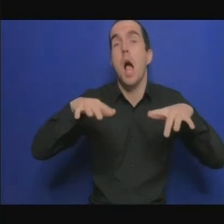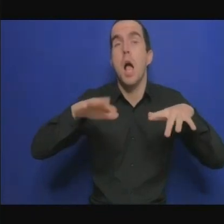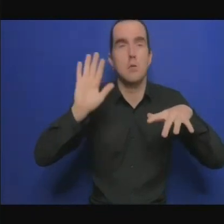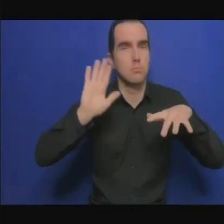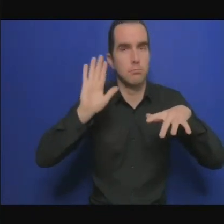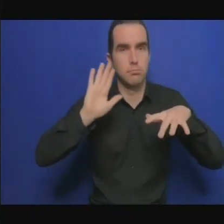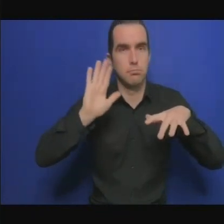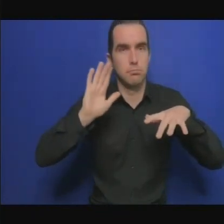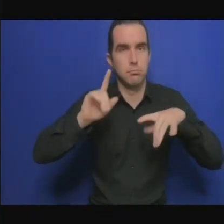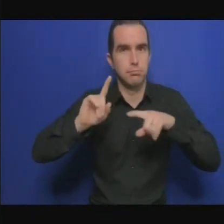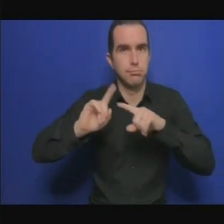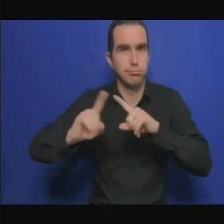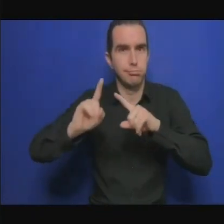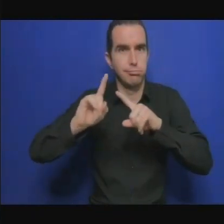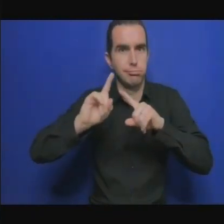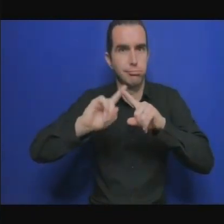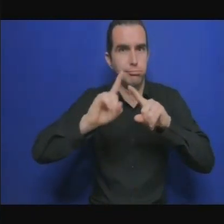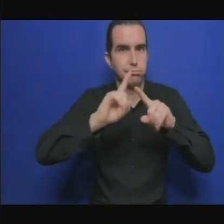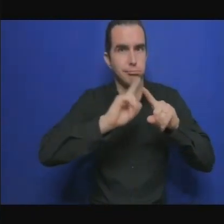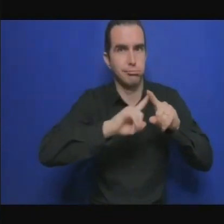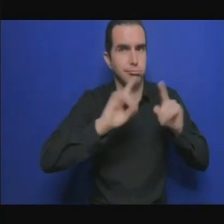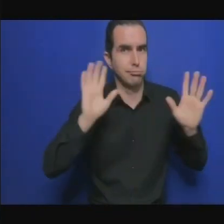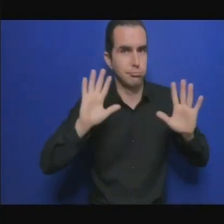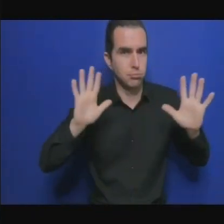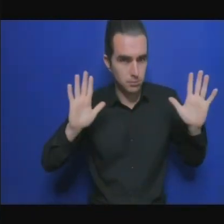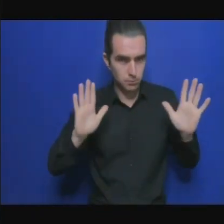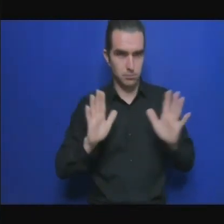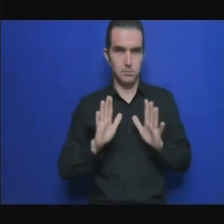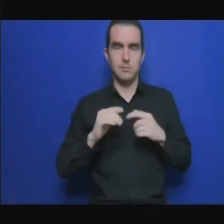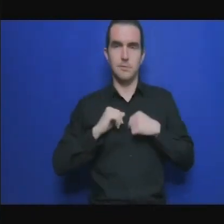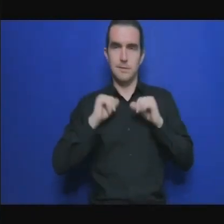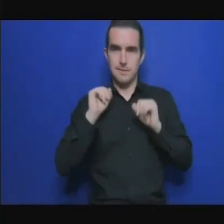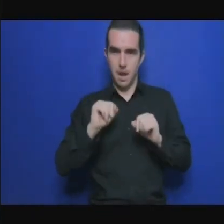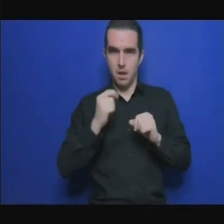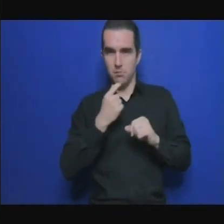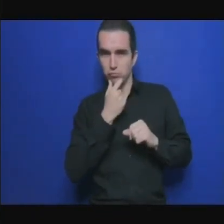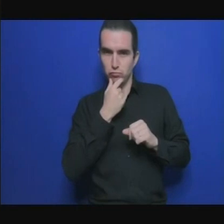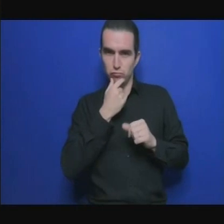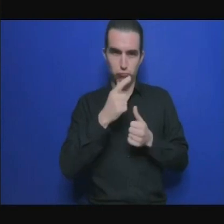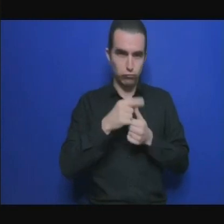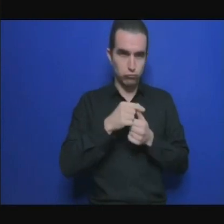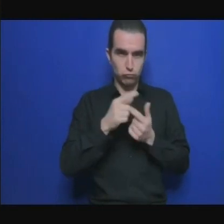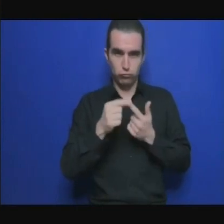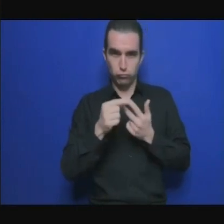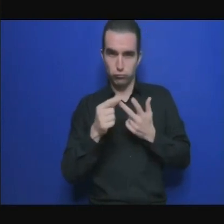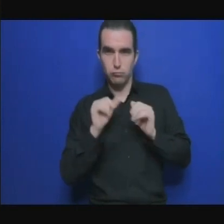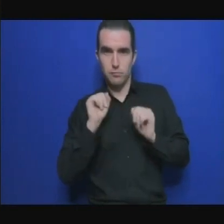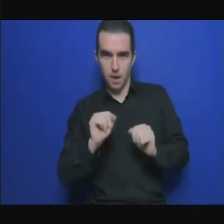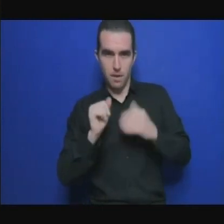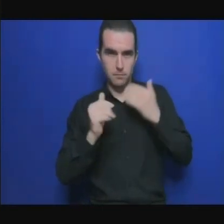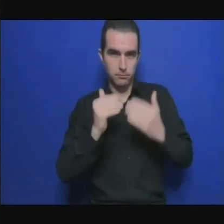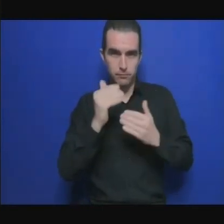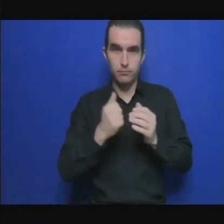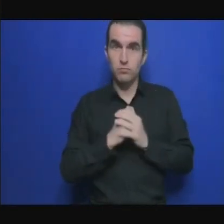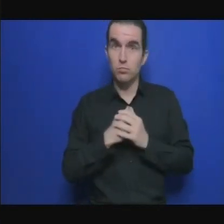nous concentrer sur le développement des institutions le développement des capacités le renforcement des aptitudes